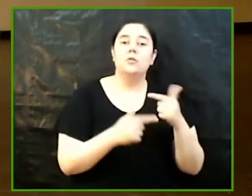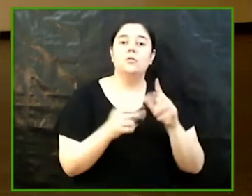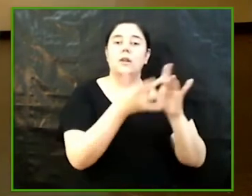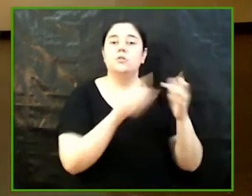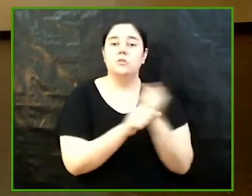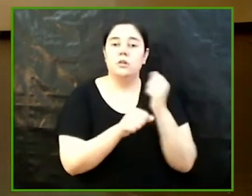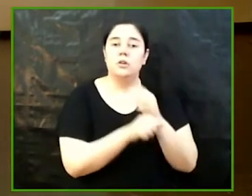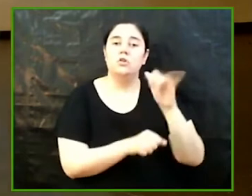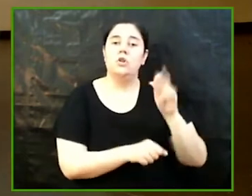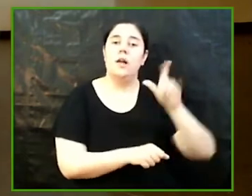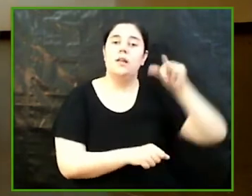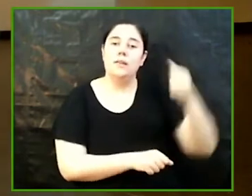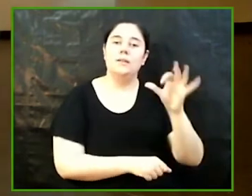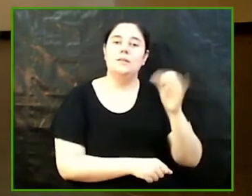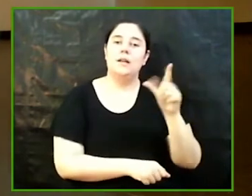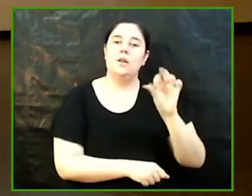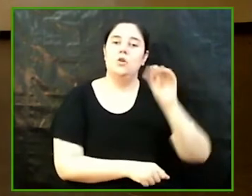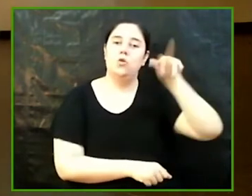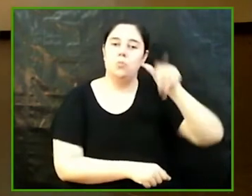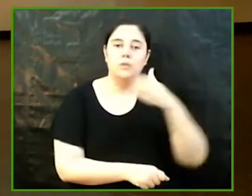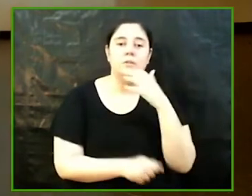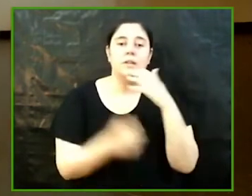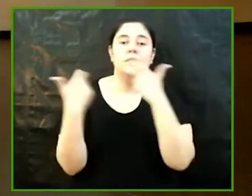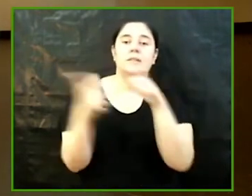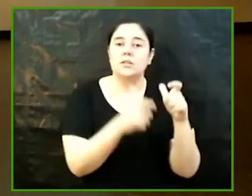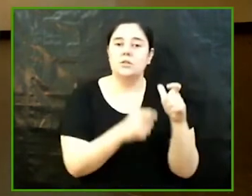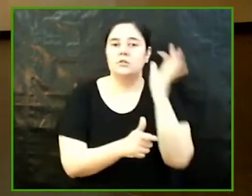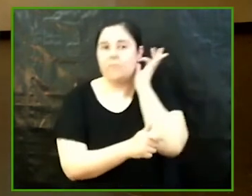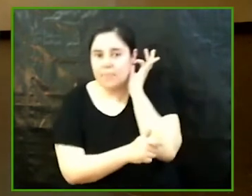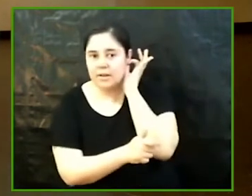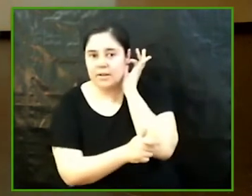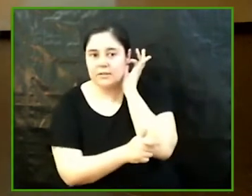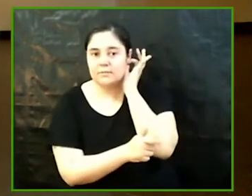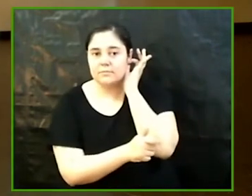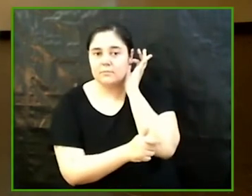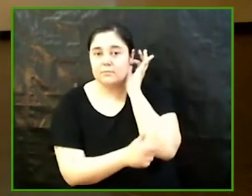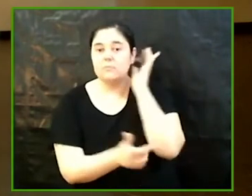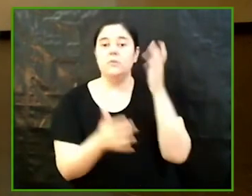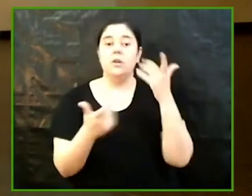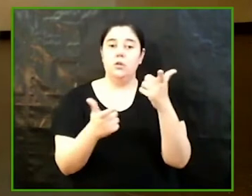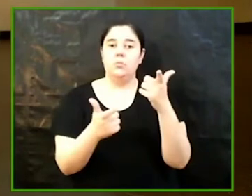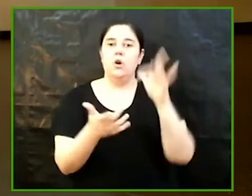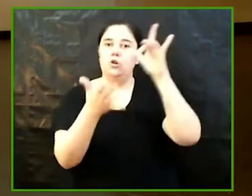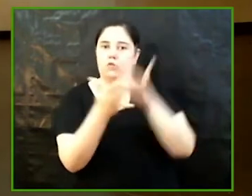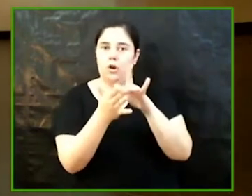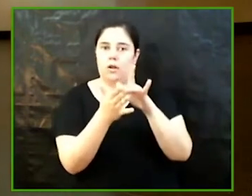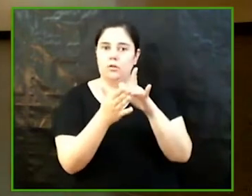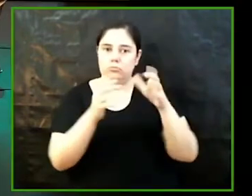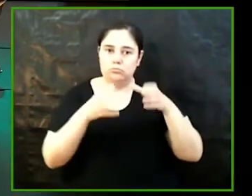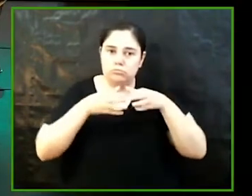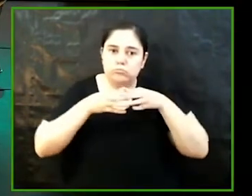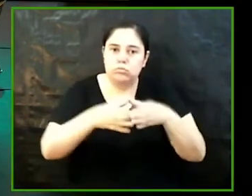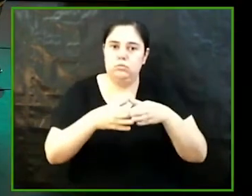les seccions femenines front únic femení escarrista tutora Elisabet Belo Fabregat davant Iolanda